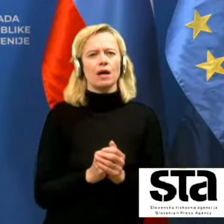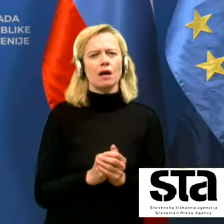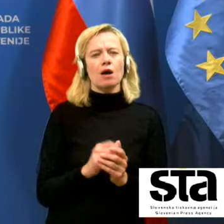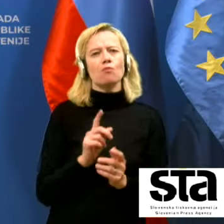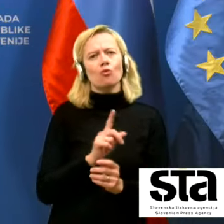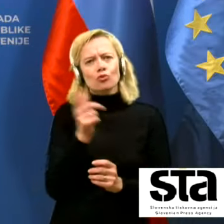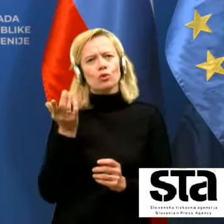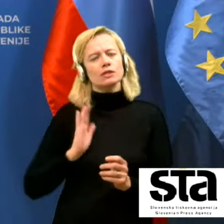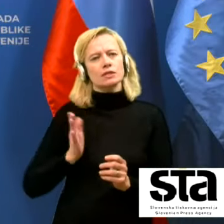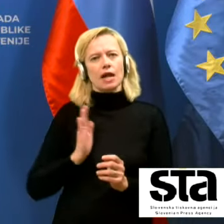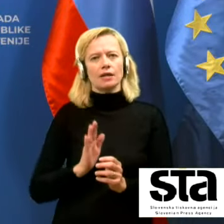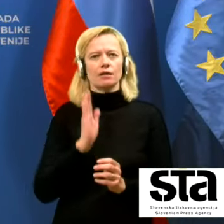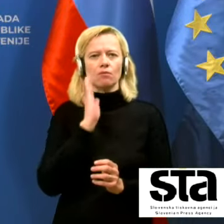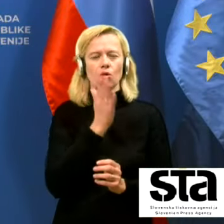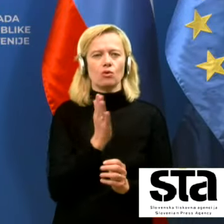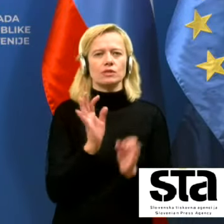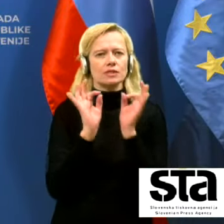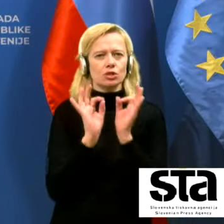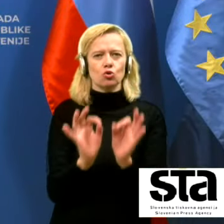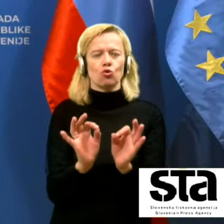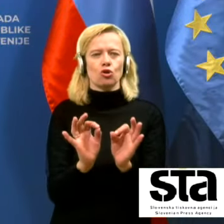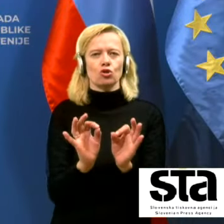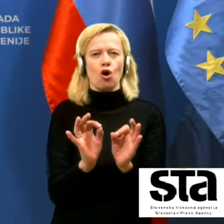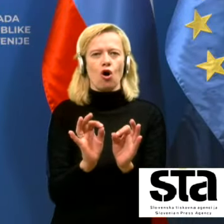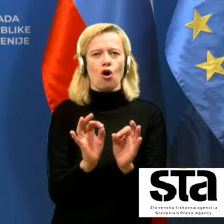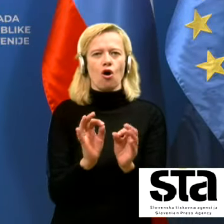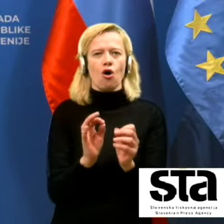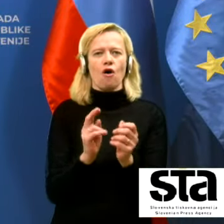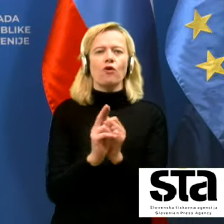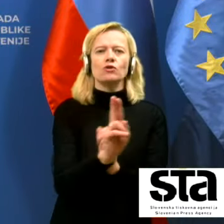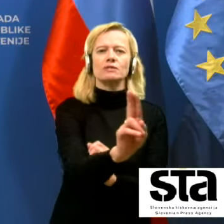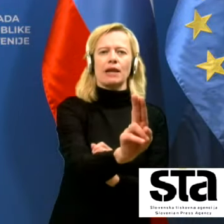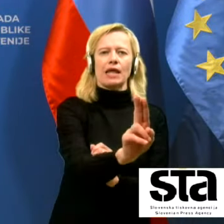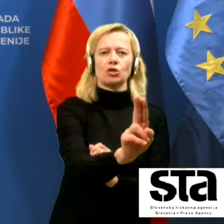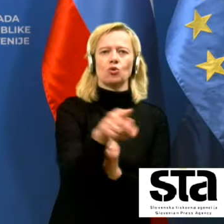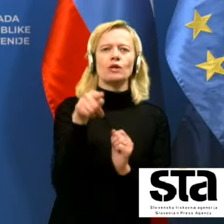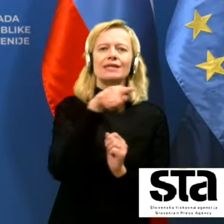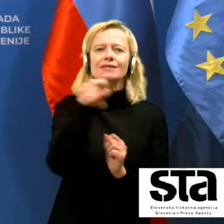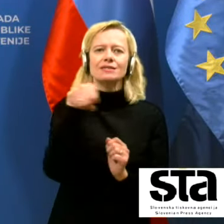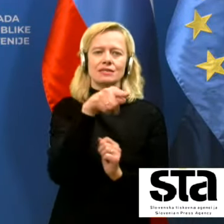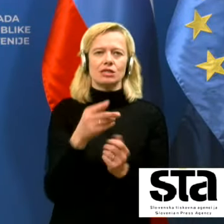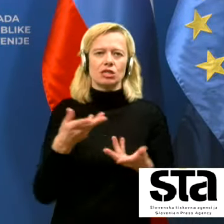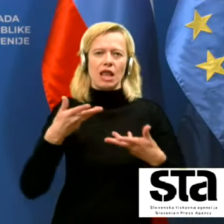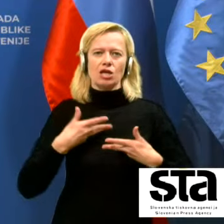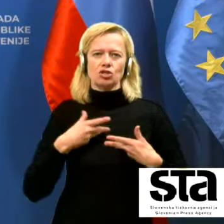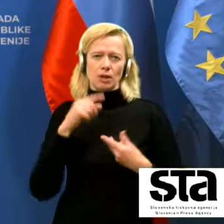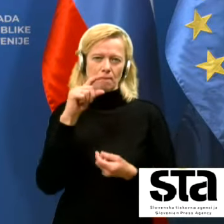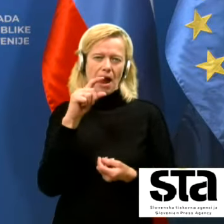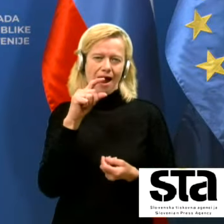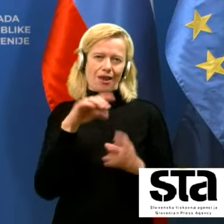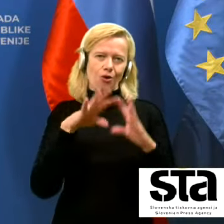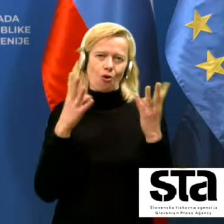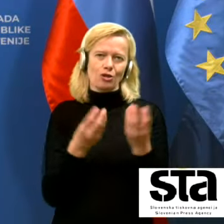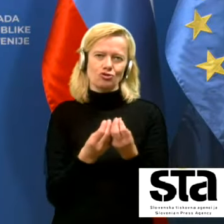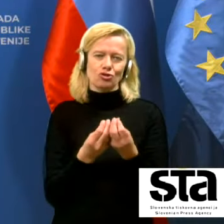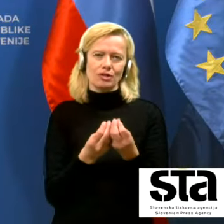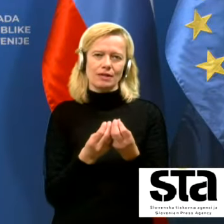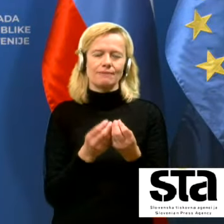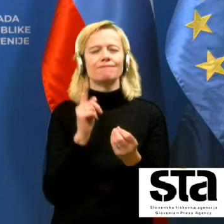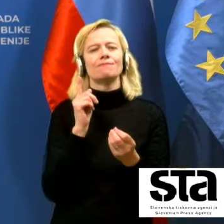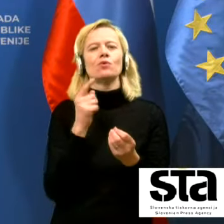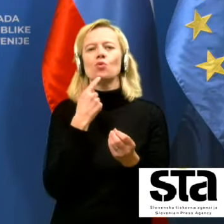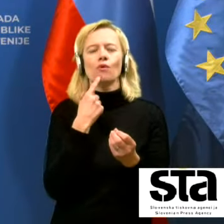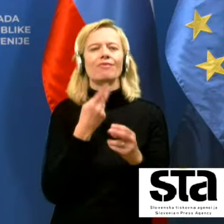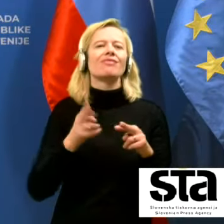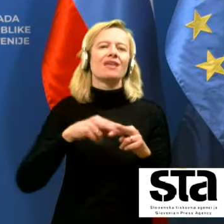bodo gotovo v ospredju oziroma tisti, ki bodo deležni te relativno mehne količine, sveda najstarejši in